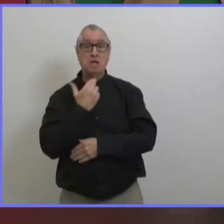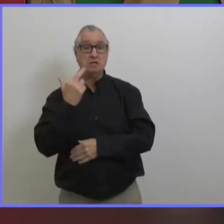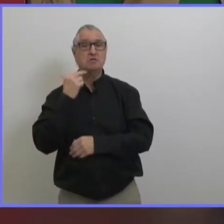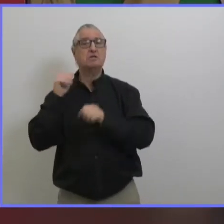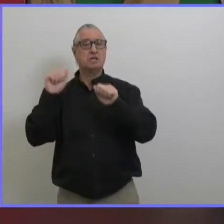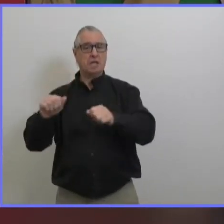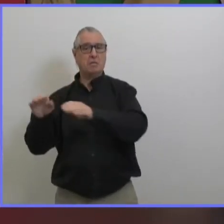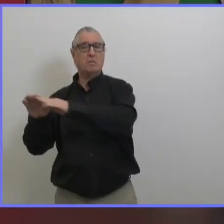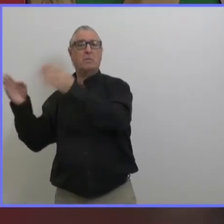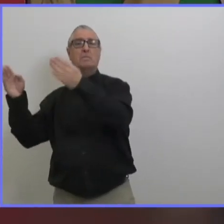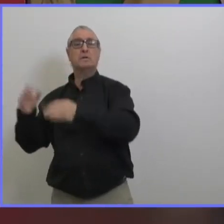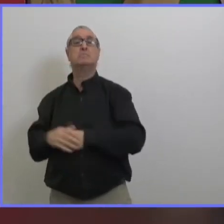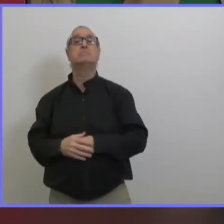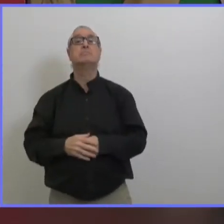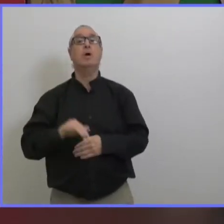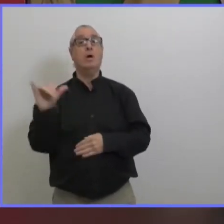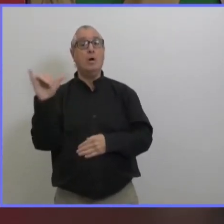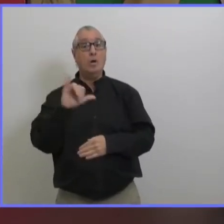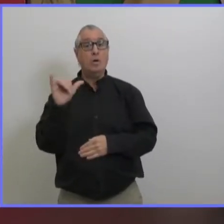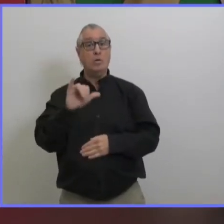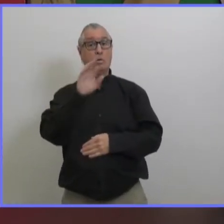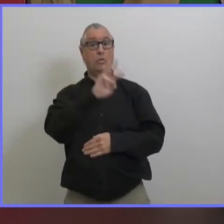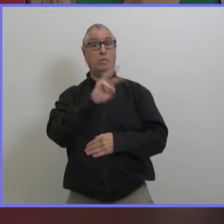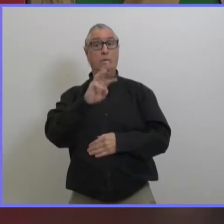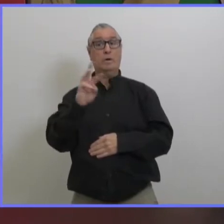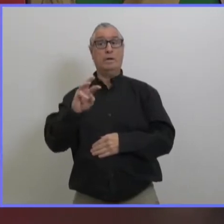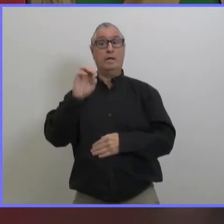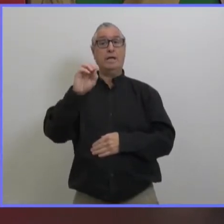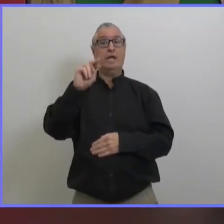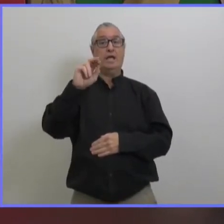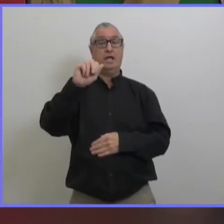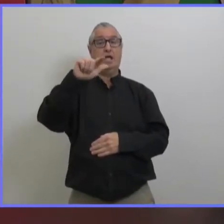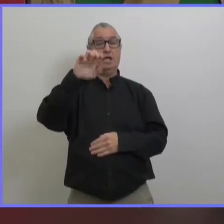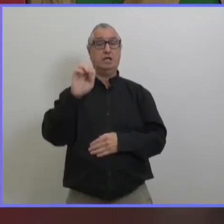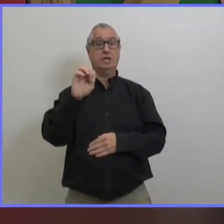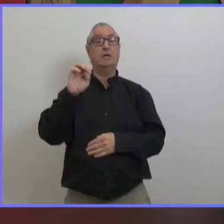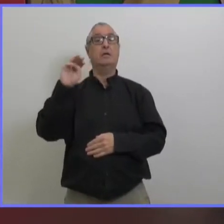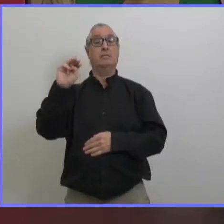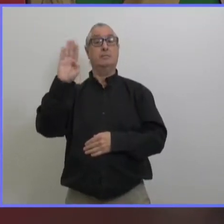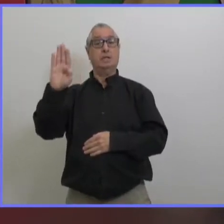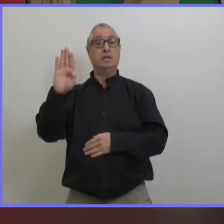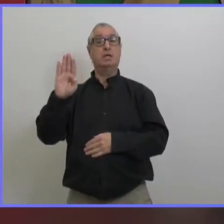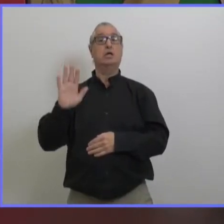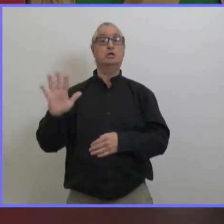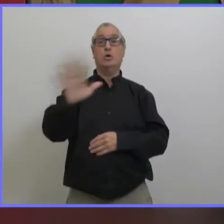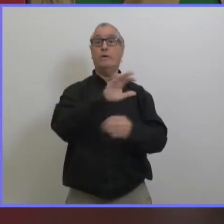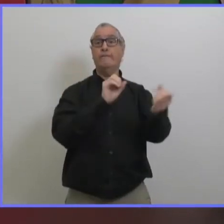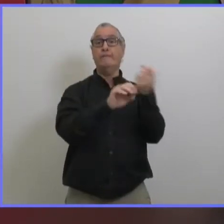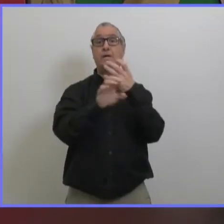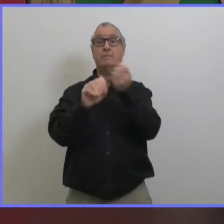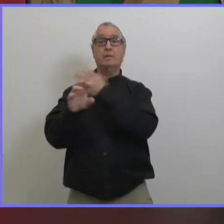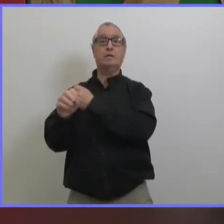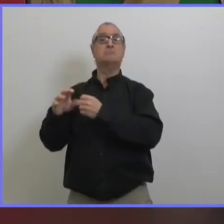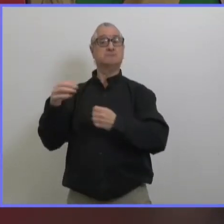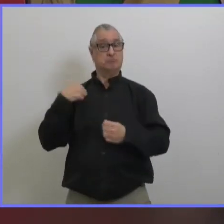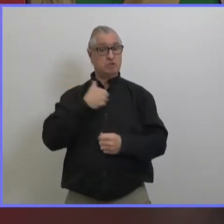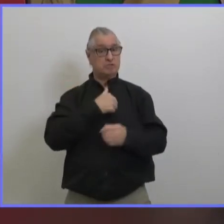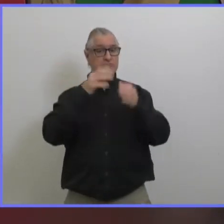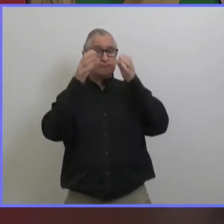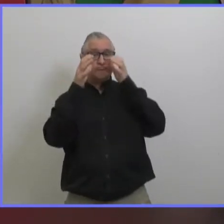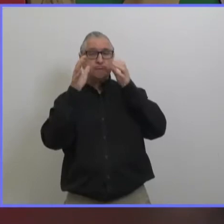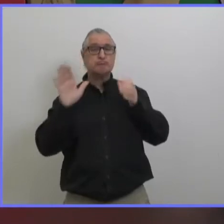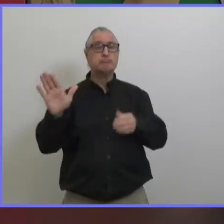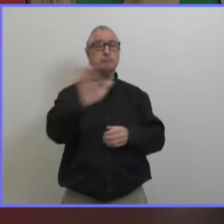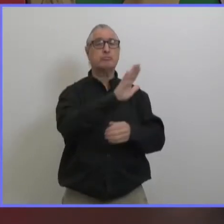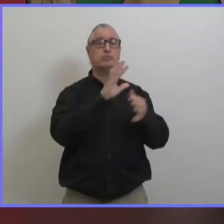qu'on a obtenu sur participation point mb on ne peut pas tout réouvrir au même moment et c'est vraiment ce qui est dans l'intérêt de tout